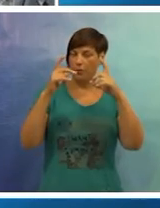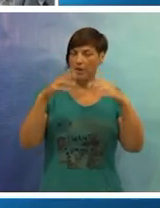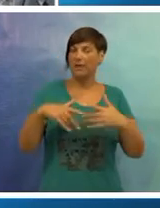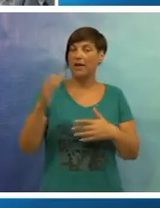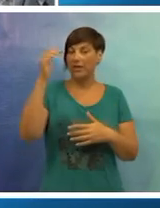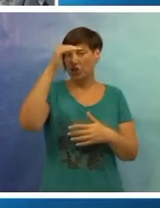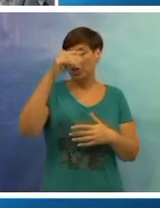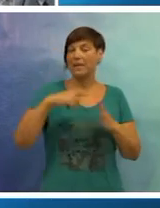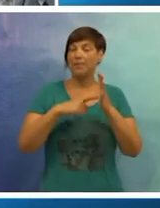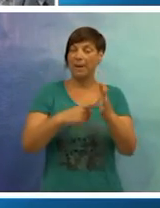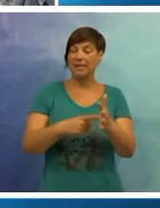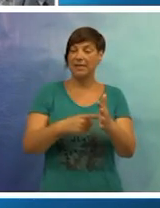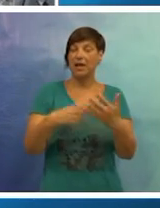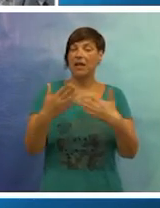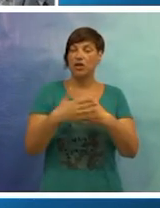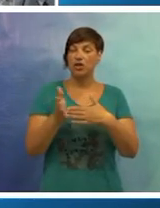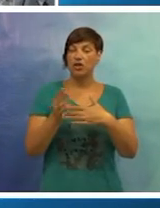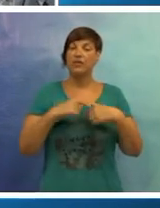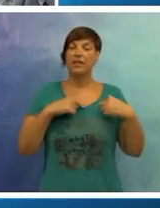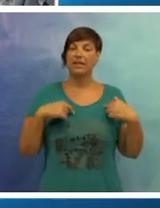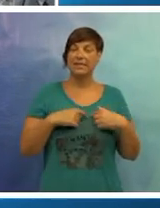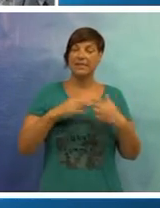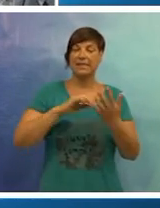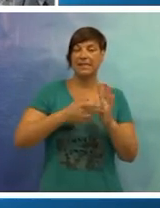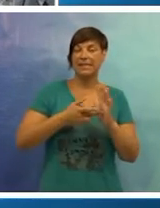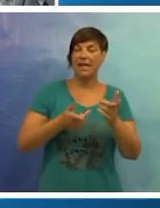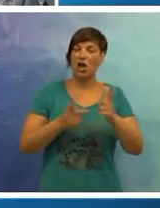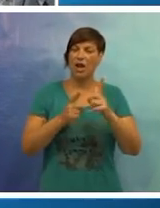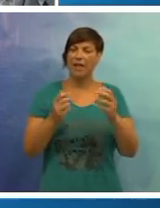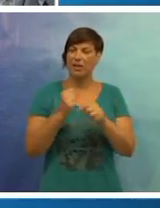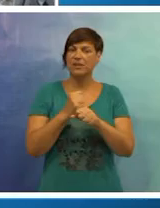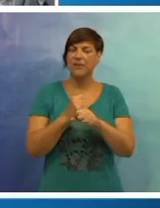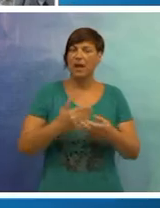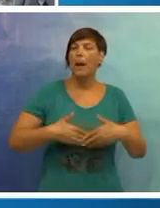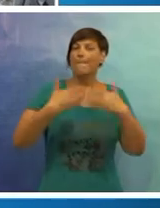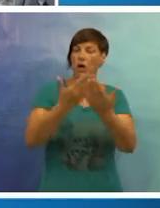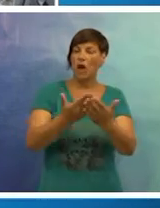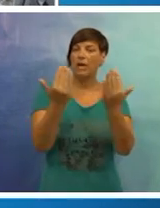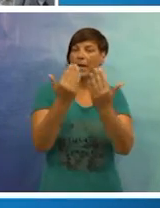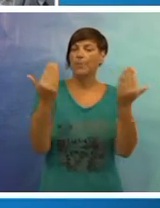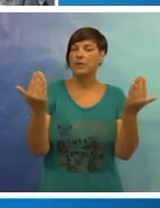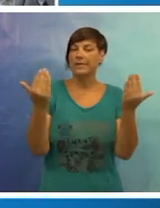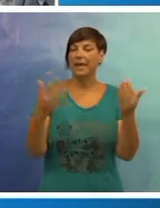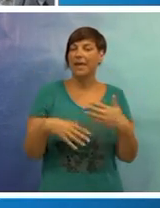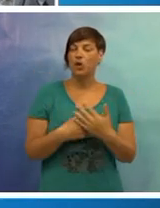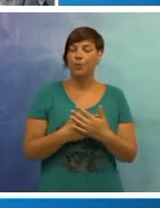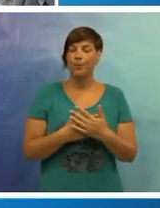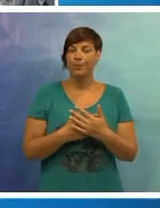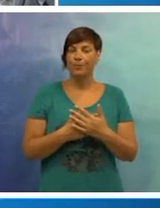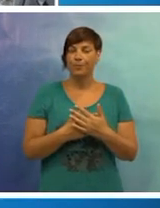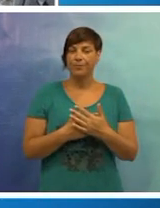fotomonografiju večeras predstavljamo, koji su otvore na srca cijelu svoje ratno stvaralaštvo pokronili muzeju na